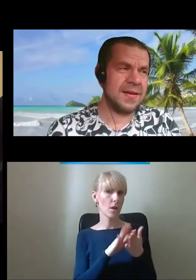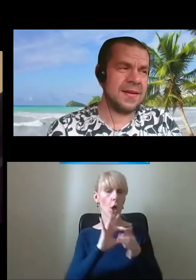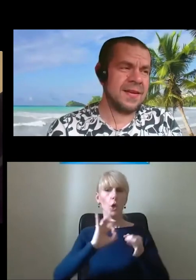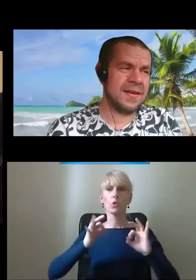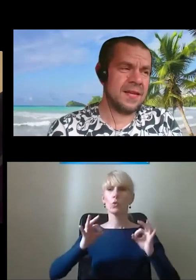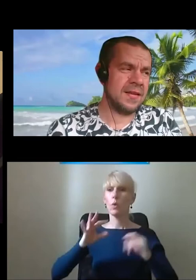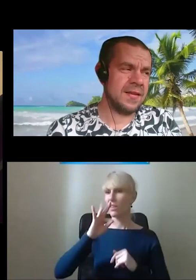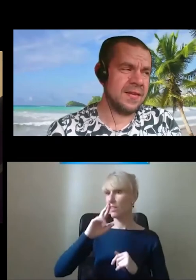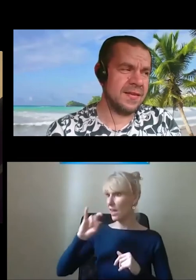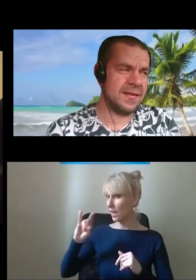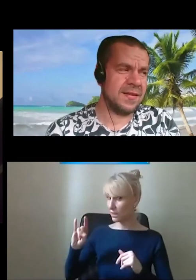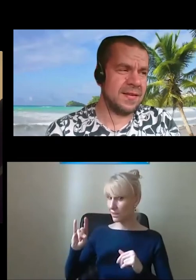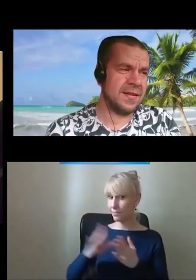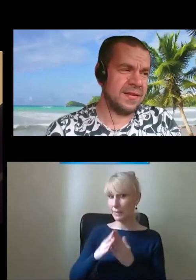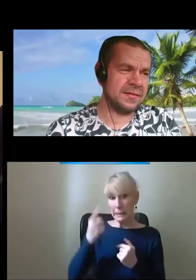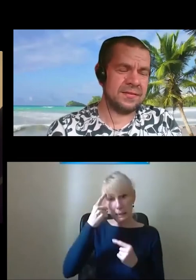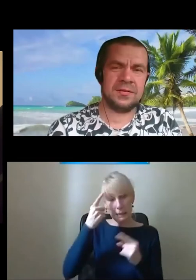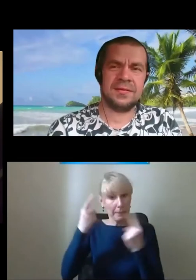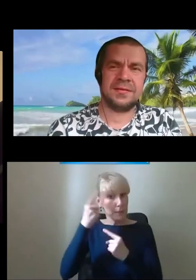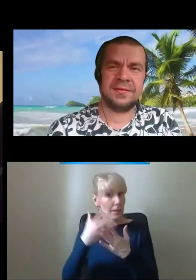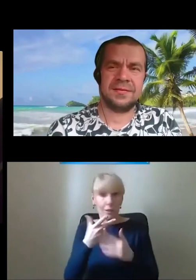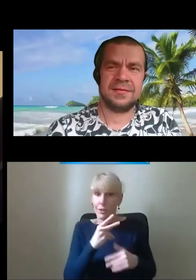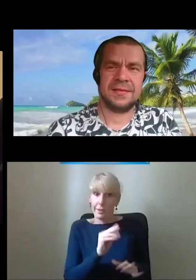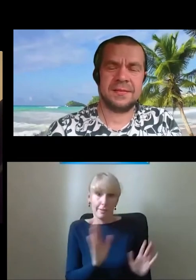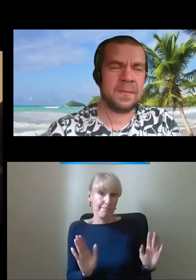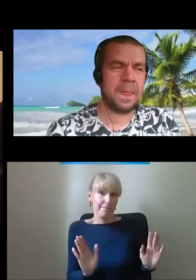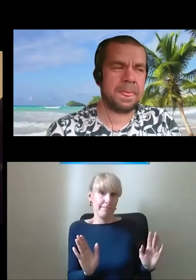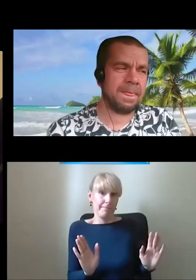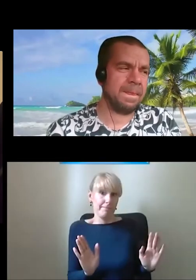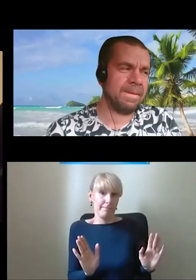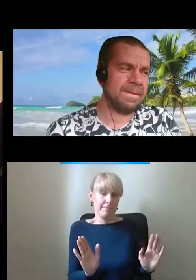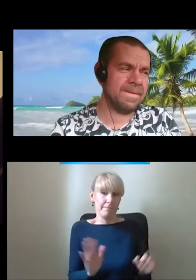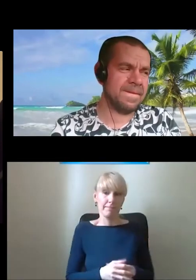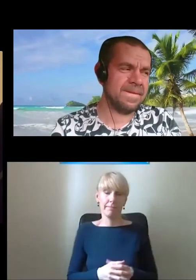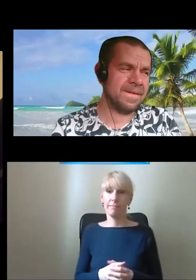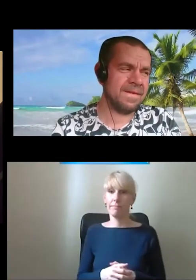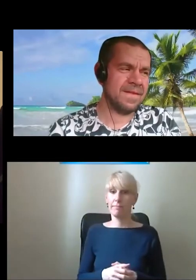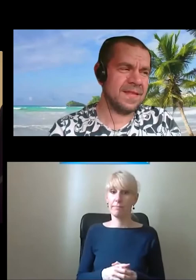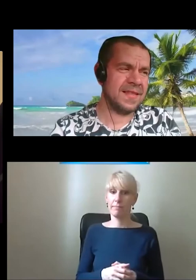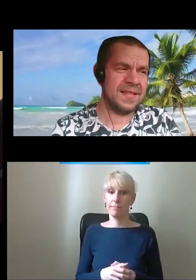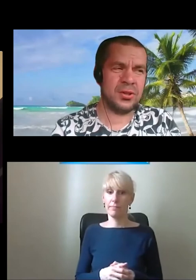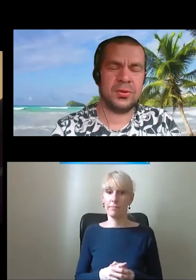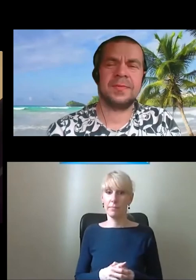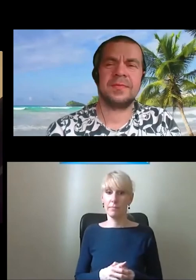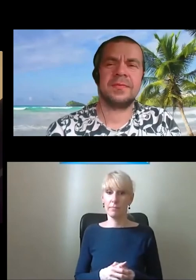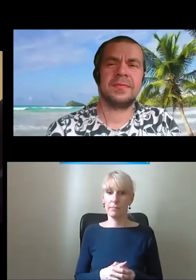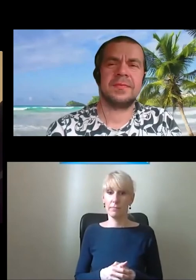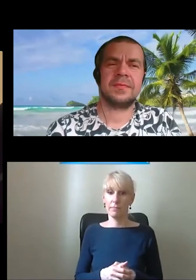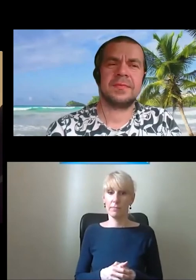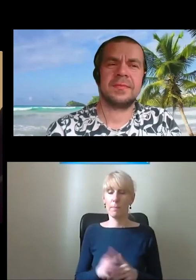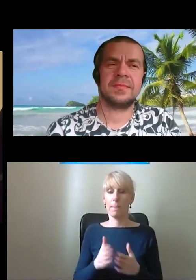Nie, nie, nie, że nie, że zupełnie... Na drugą stronę Jana Pawła. Tak, to dobrze, to tak. Czy na przy